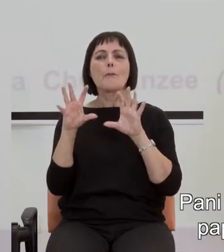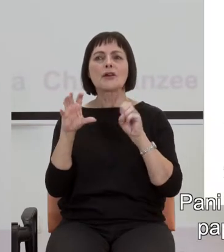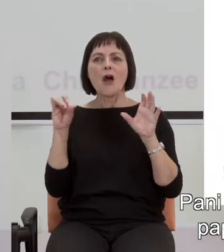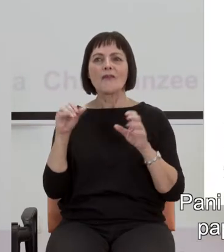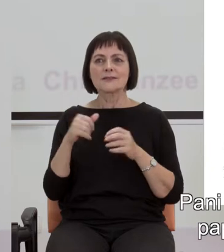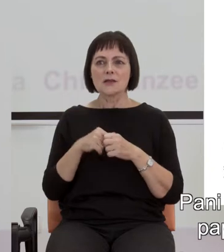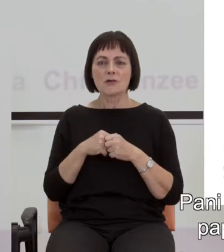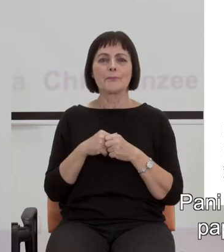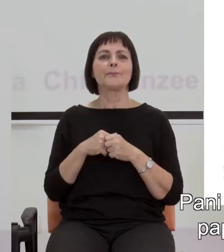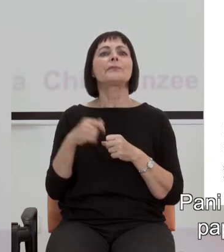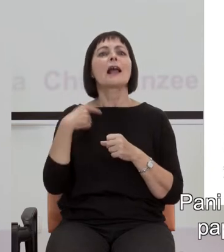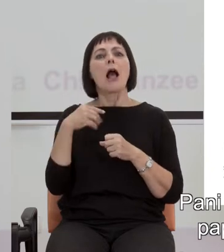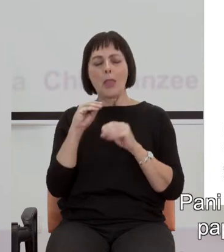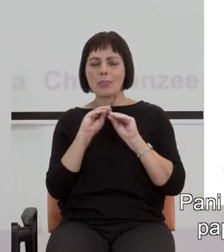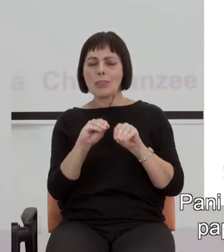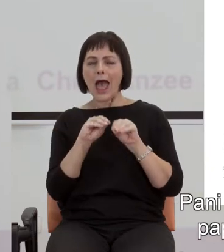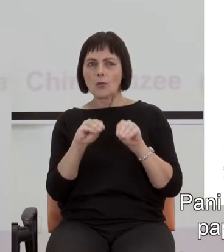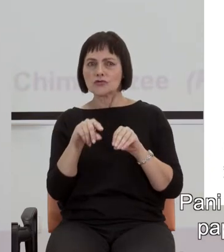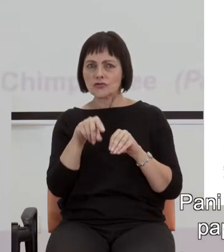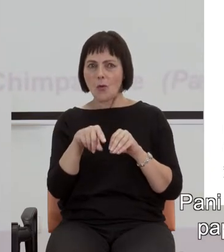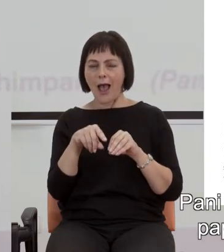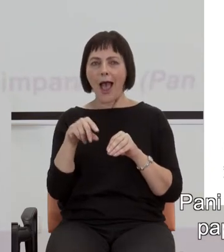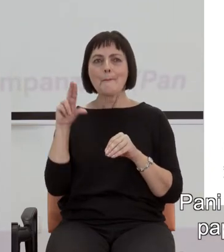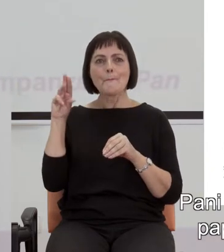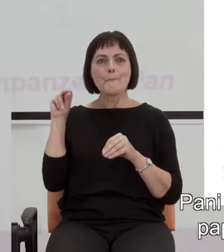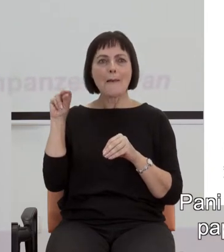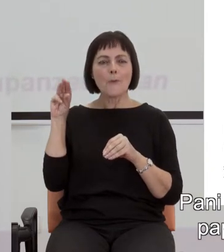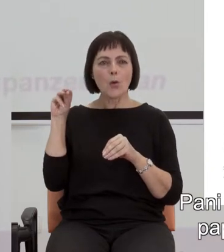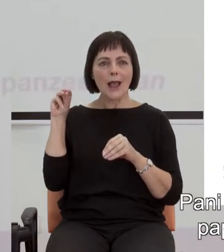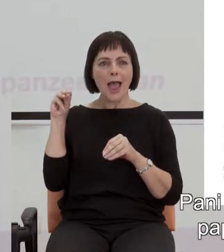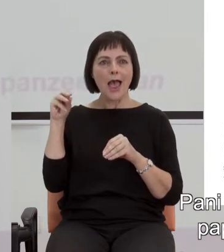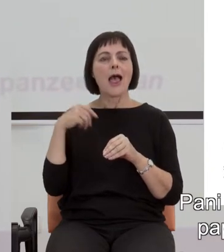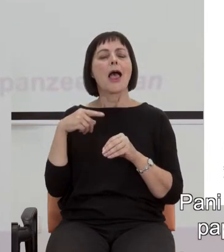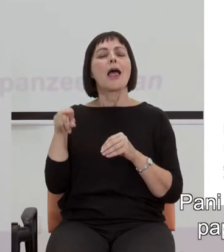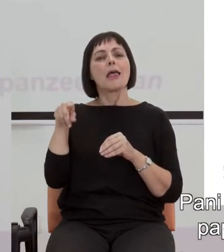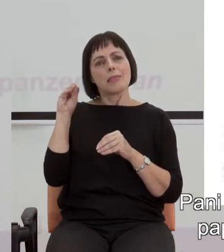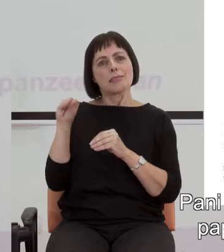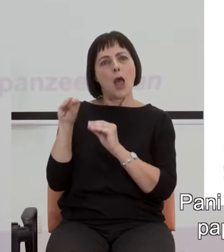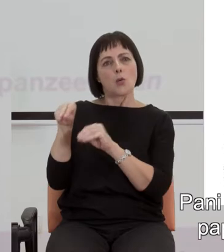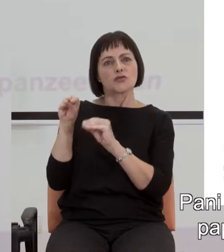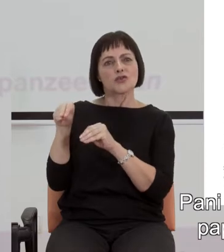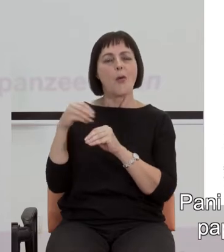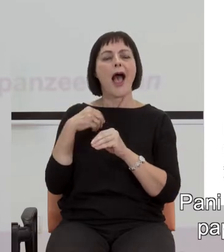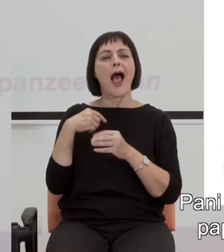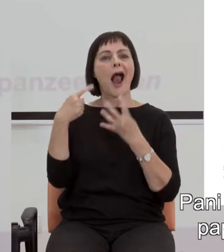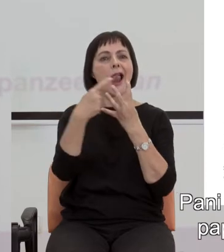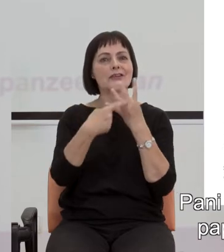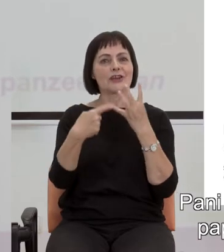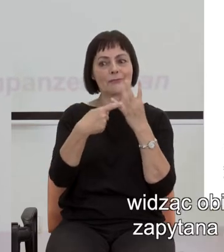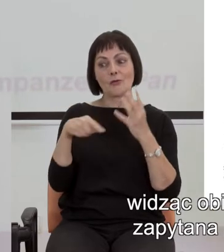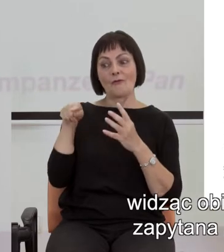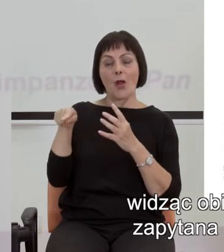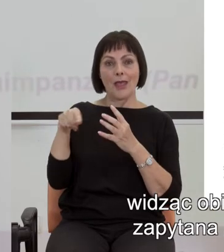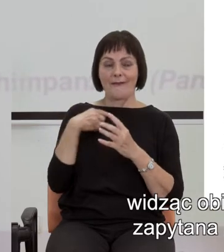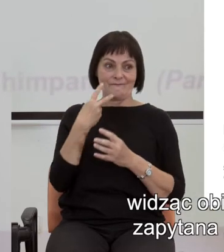Pani profesor nauczyła swoją podopieczną, papugę szarą, nauczyła ją liczebników i ta papuga,